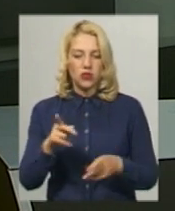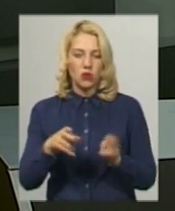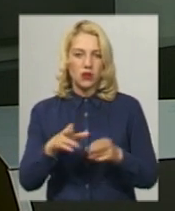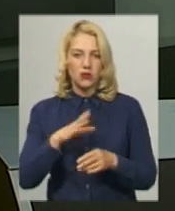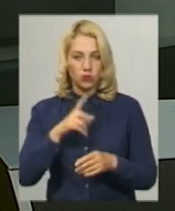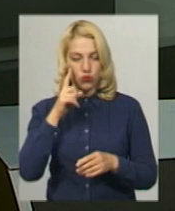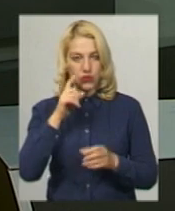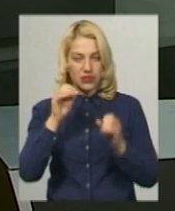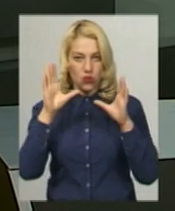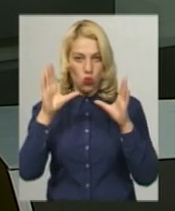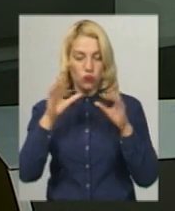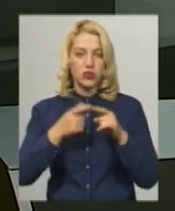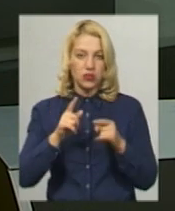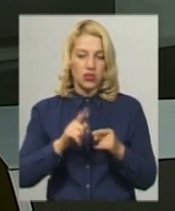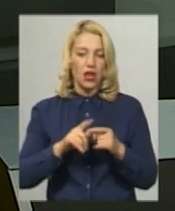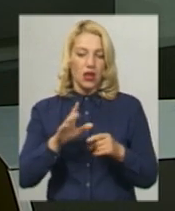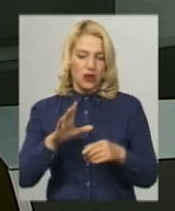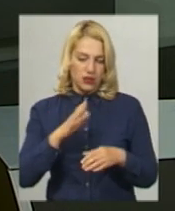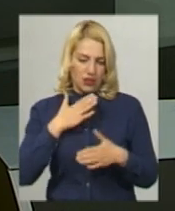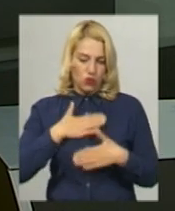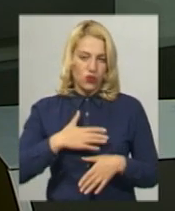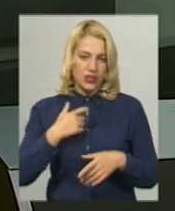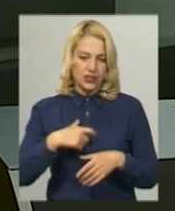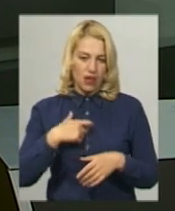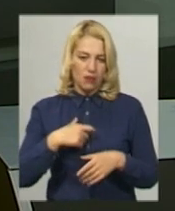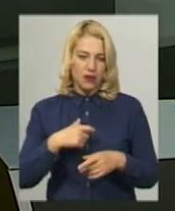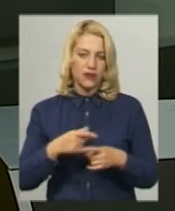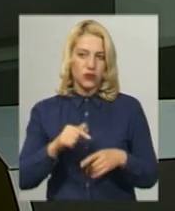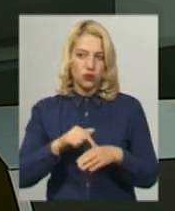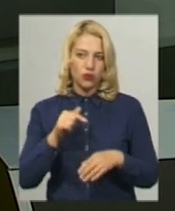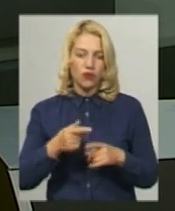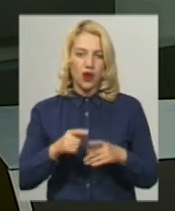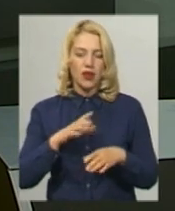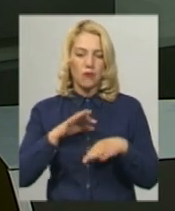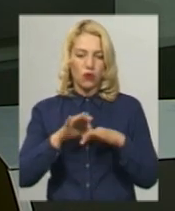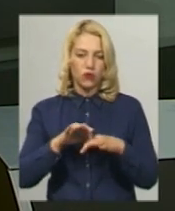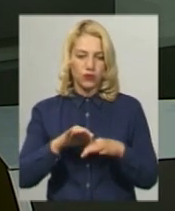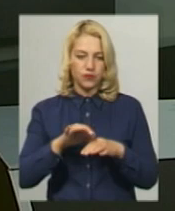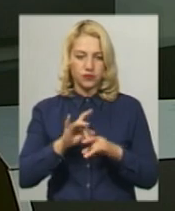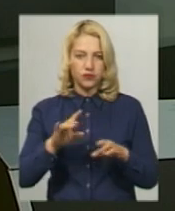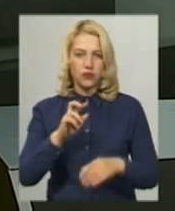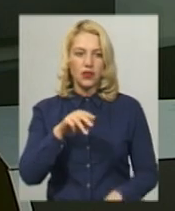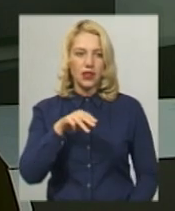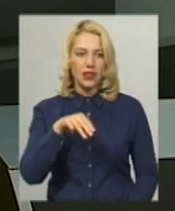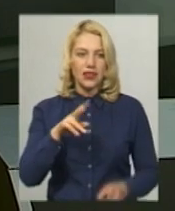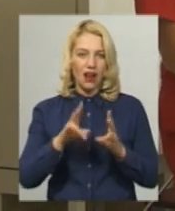почувається задовільно. Про це розповів лікар-травматолог Богдан Зембицький. Подробиці знає Леся Боровець.